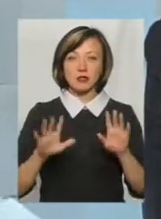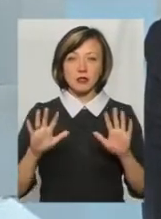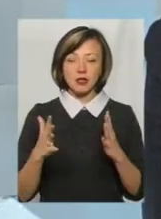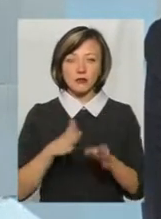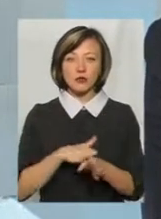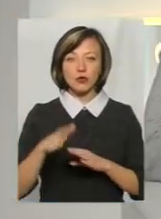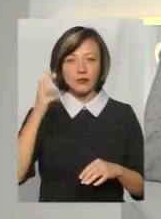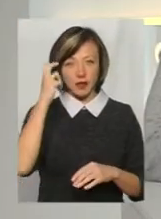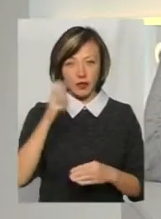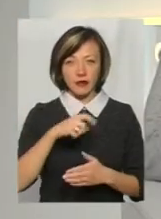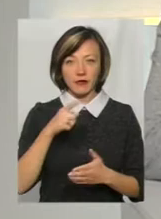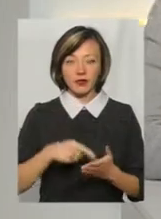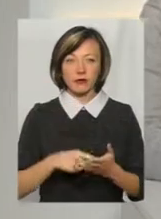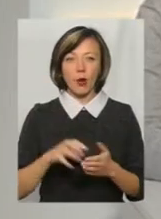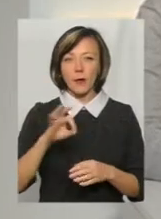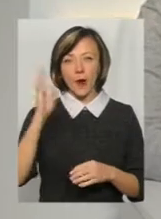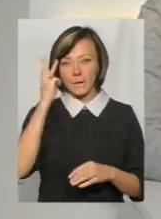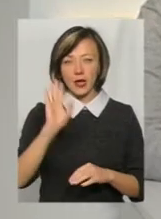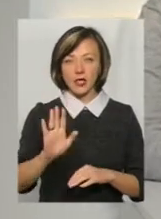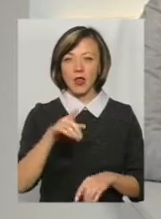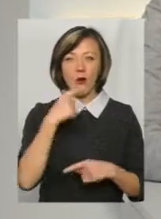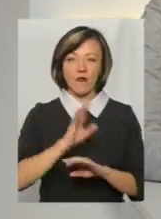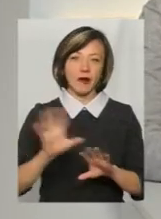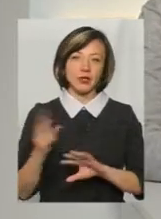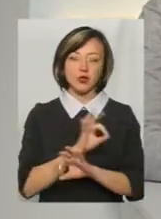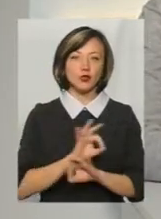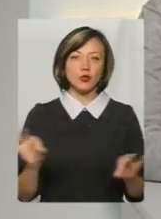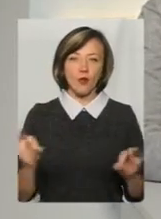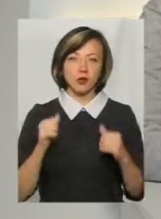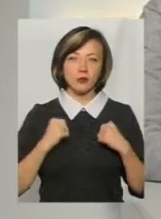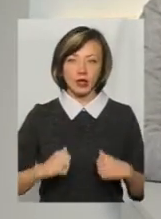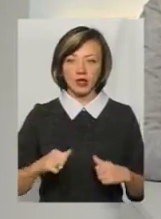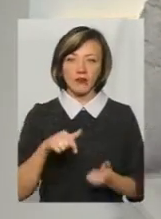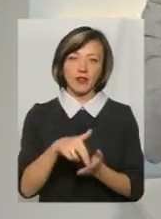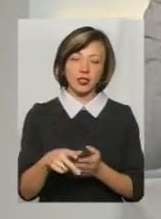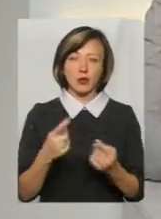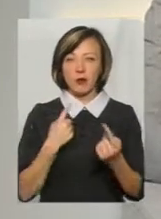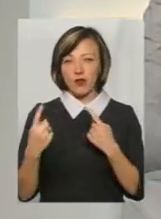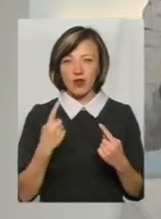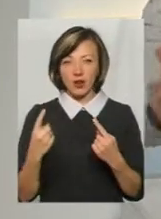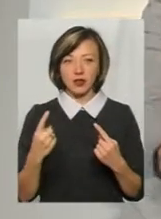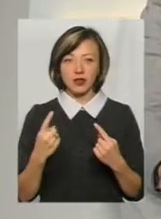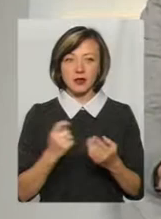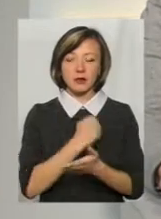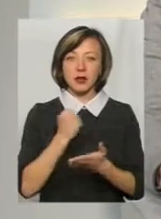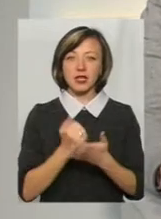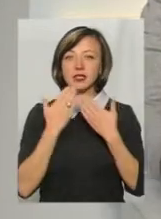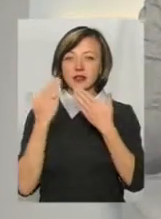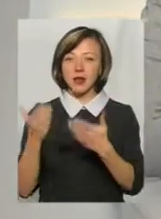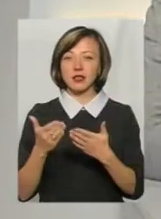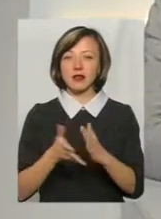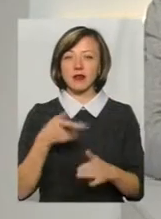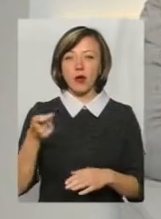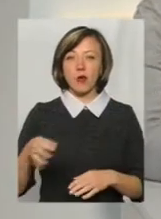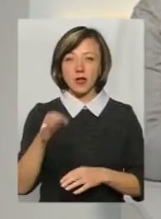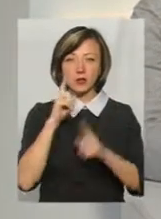як відбулося в Києві? Тому що про хмельницький не будемо говорити. Все чудово. Вийшли, поговорили, прийняли звернення, віднесли в обласну раду і